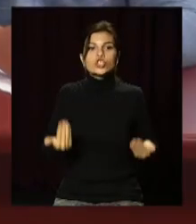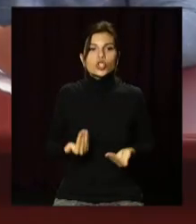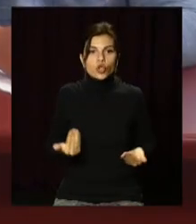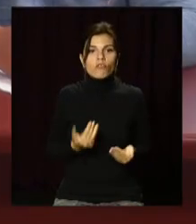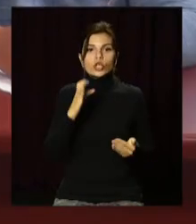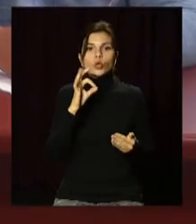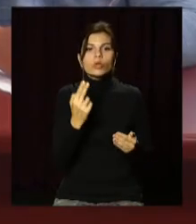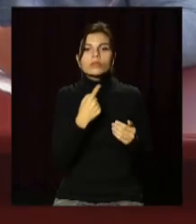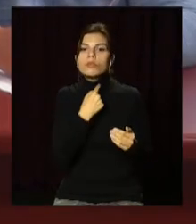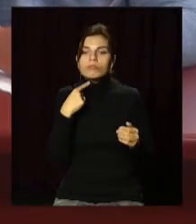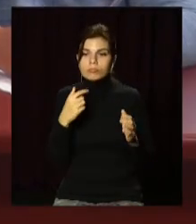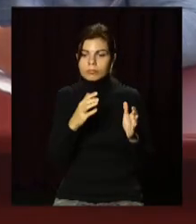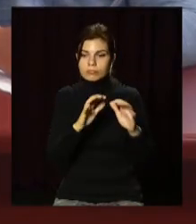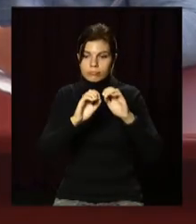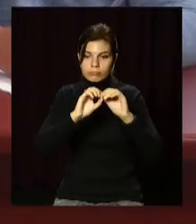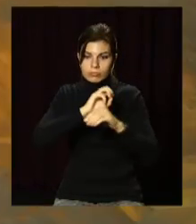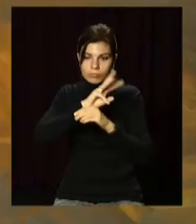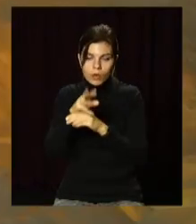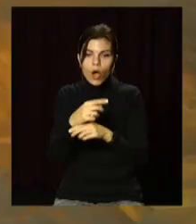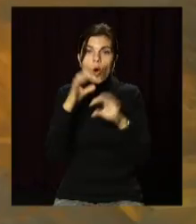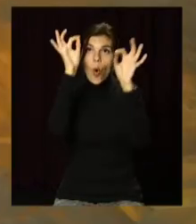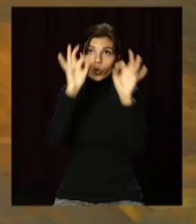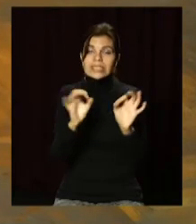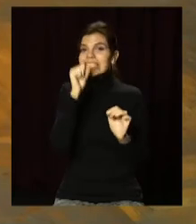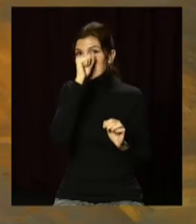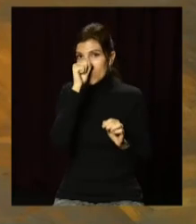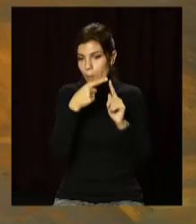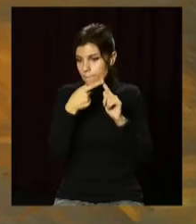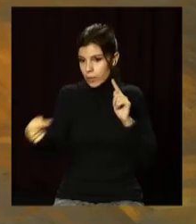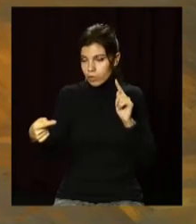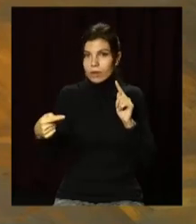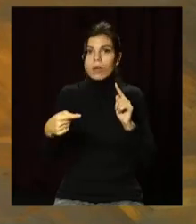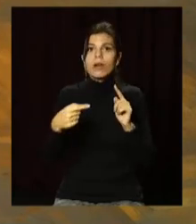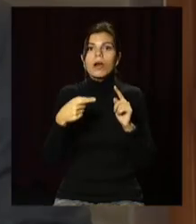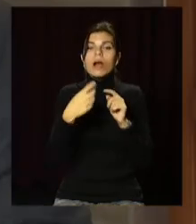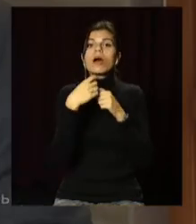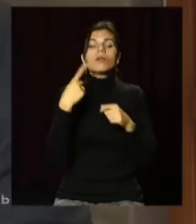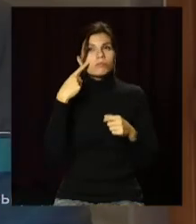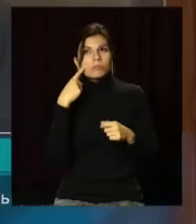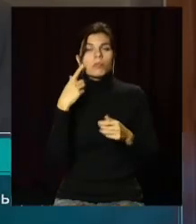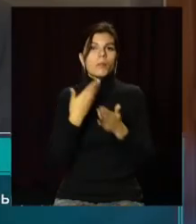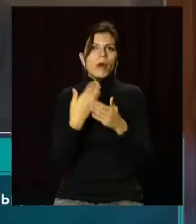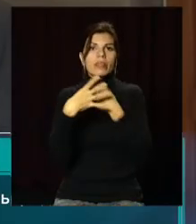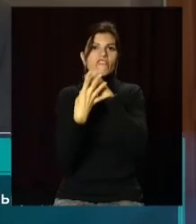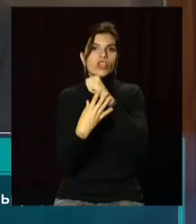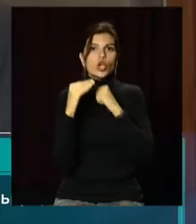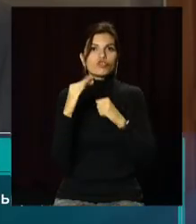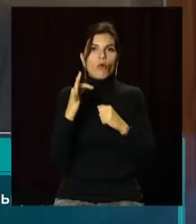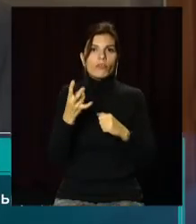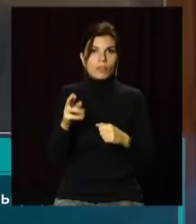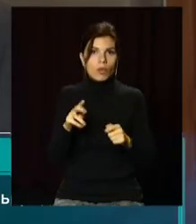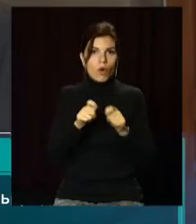'єкти соціальної сфери готові до роботи в осінньо-зимовий період. Попередньо його старт 19 жовтня. На данний момент